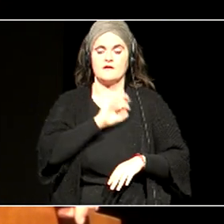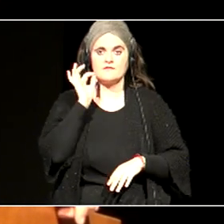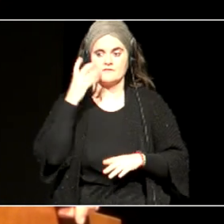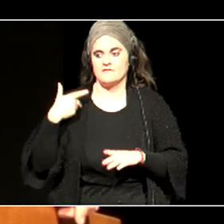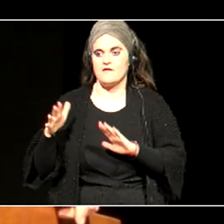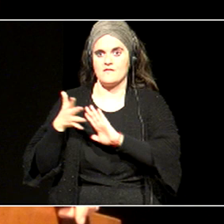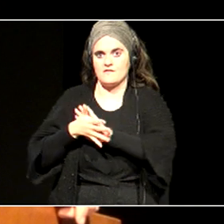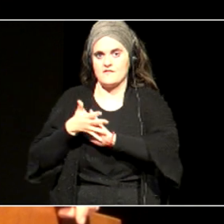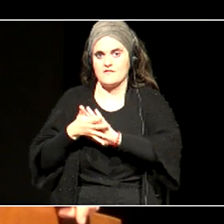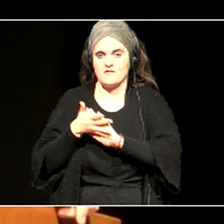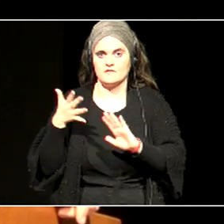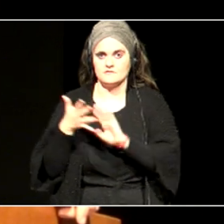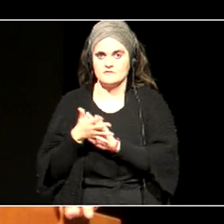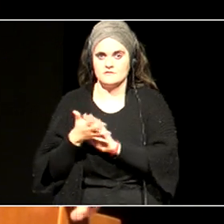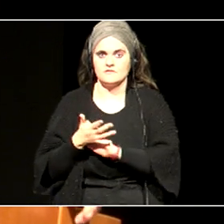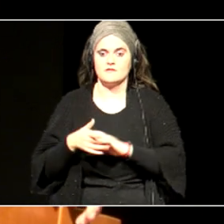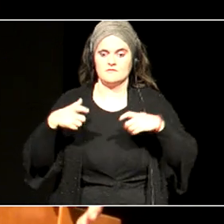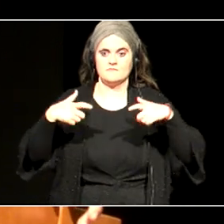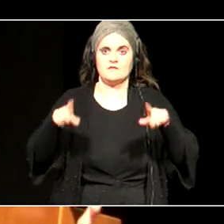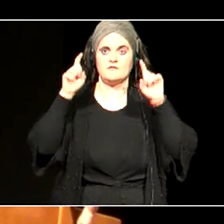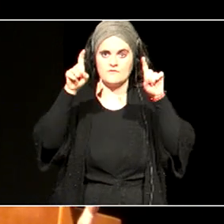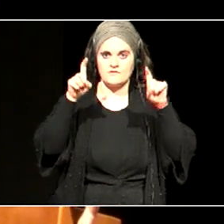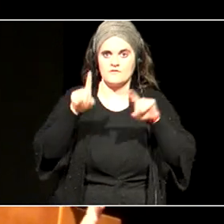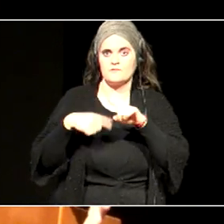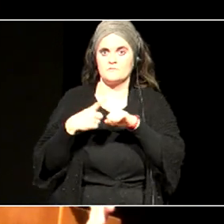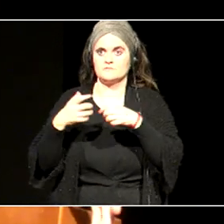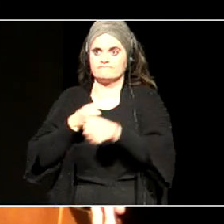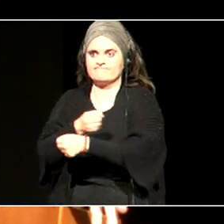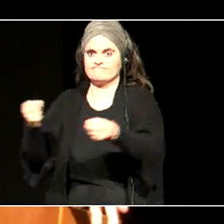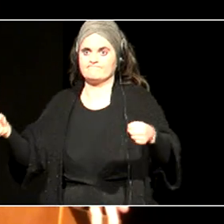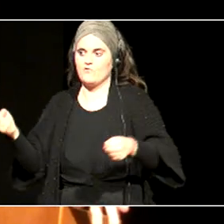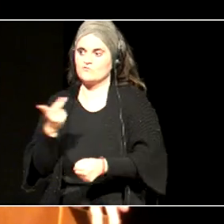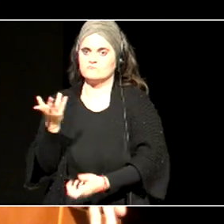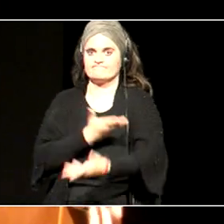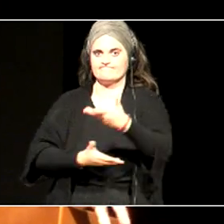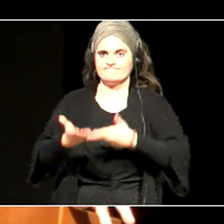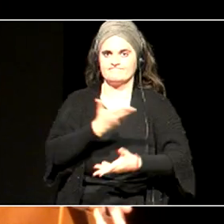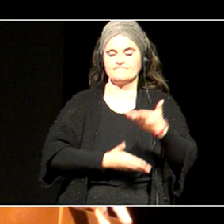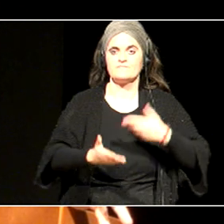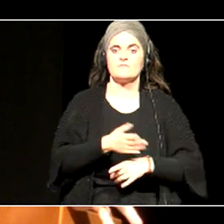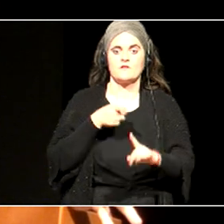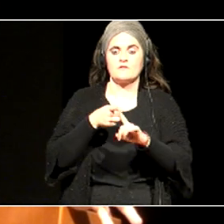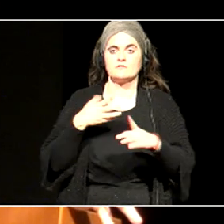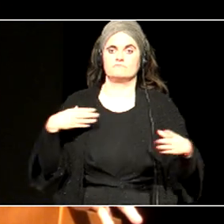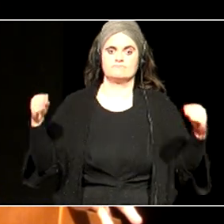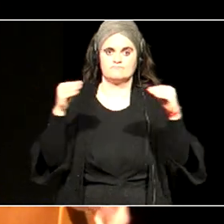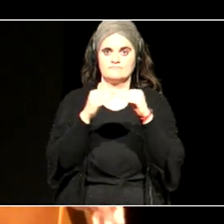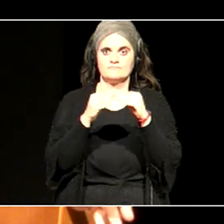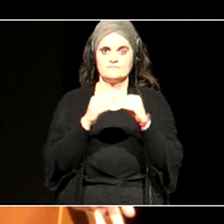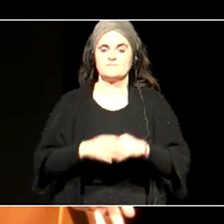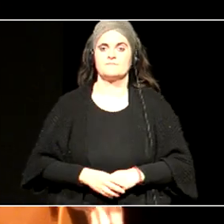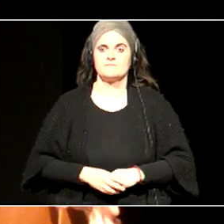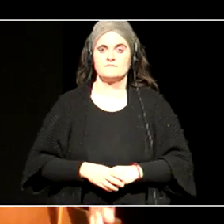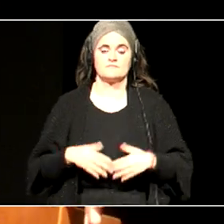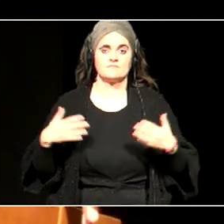ezkuntza departamentoa, eta emakundearen arteko elkarlana. Elburu, bera daukagu, eta